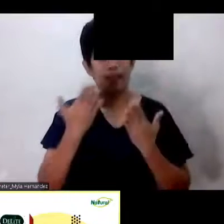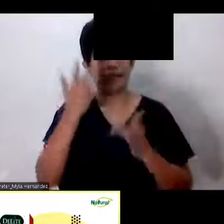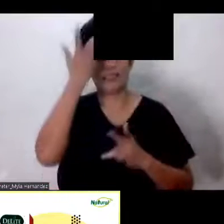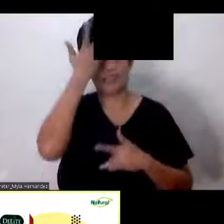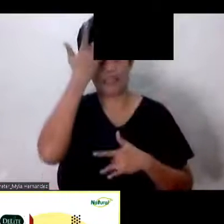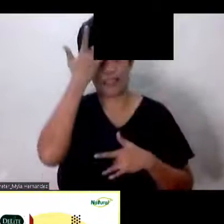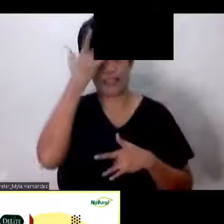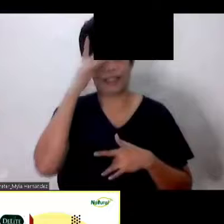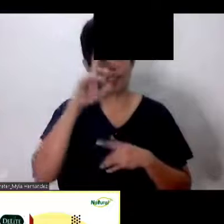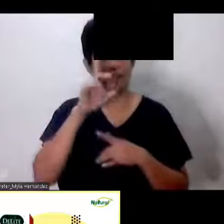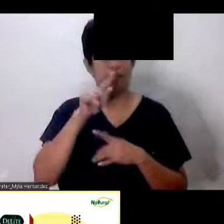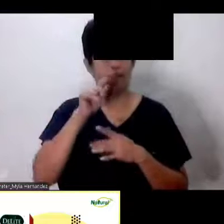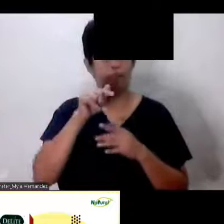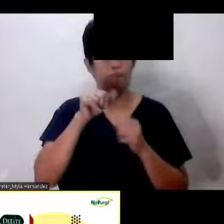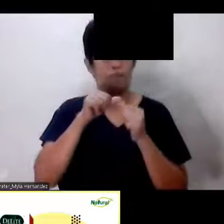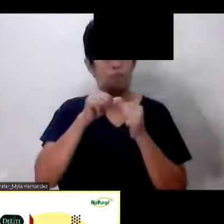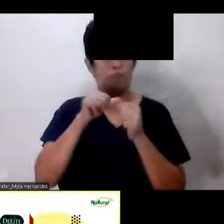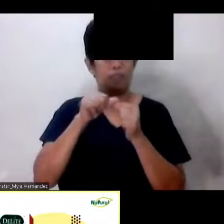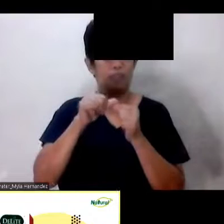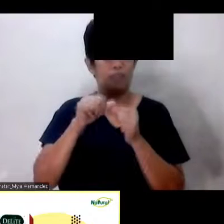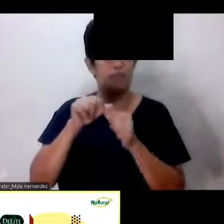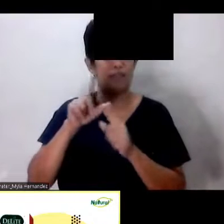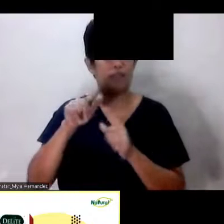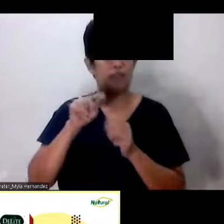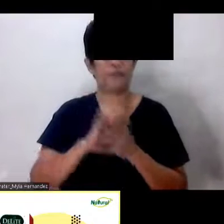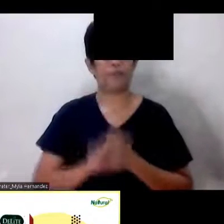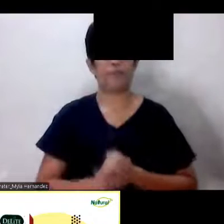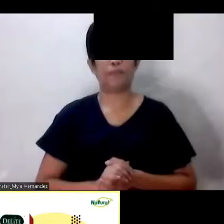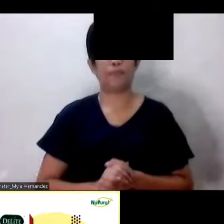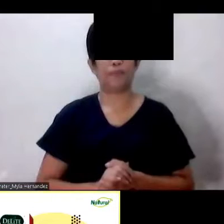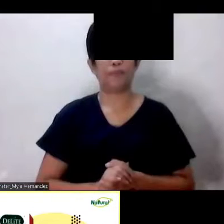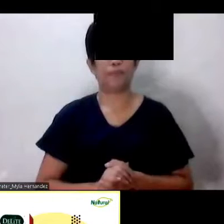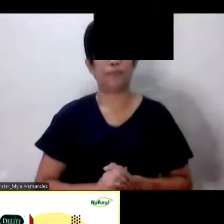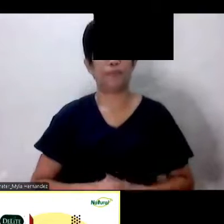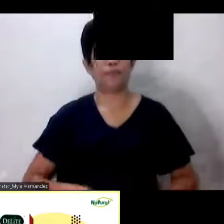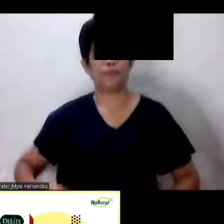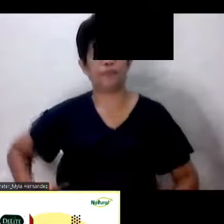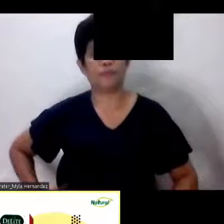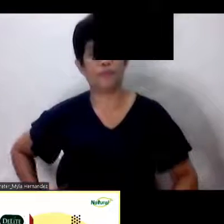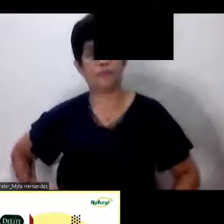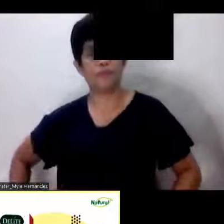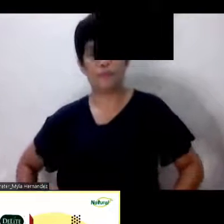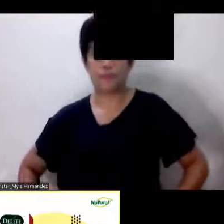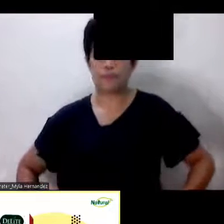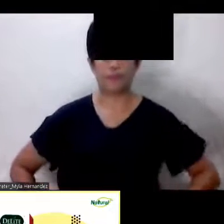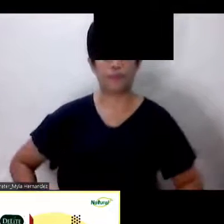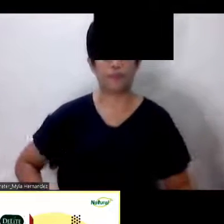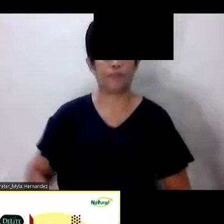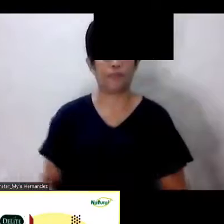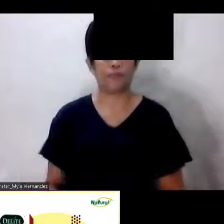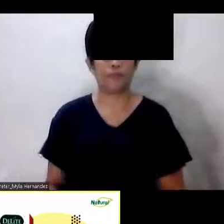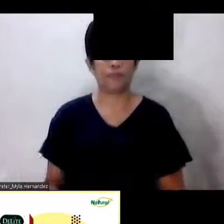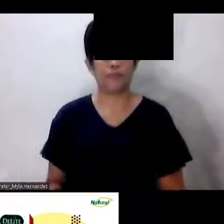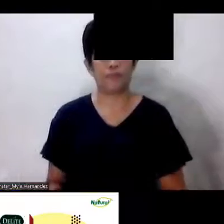Ipagpapatuloy natin Pagsagot sa kapanong na yan After our commercial break Back to the station